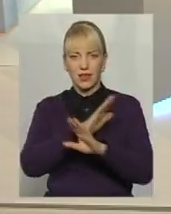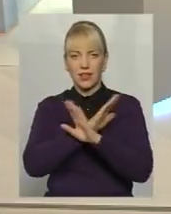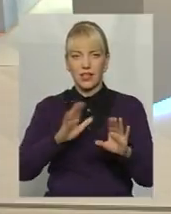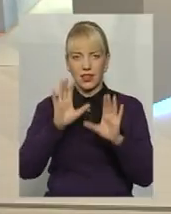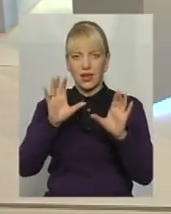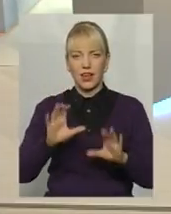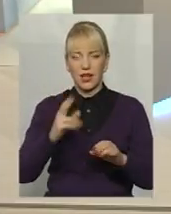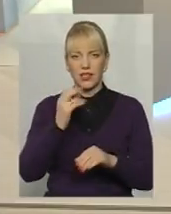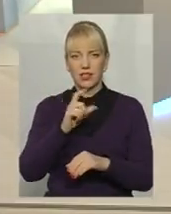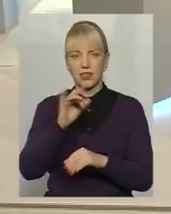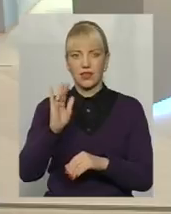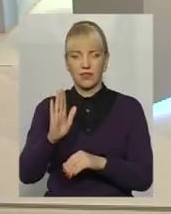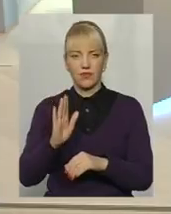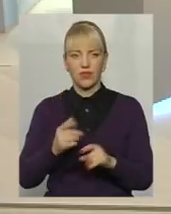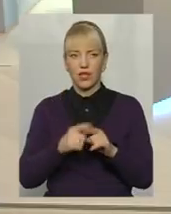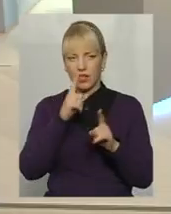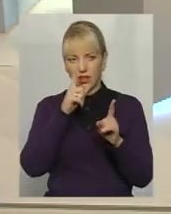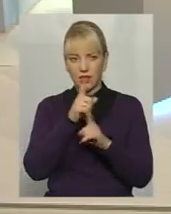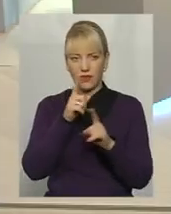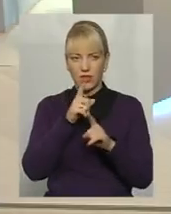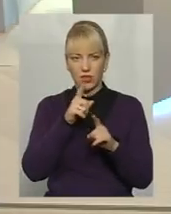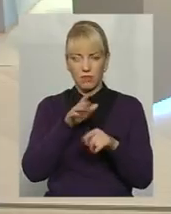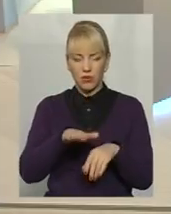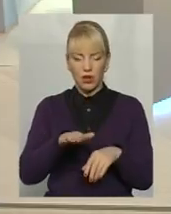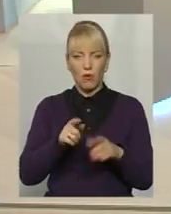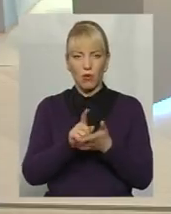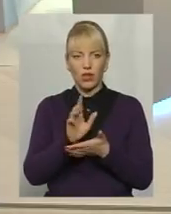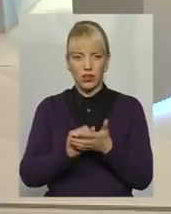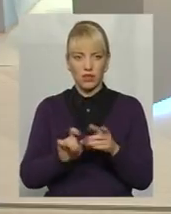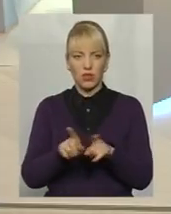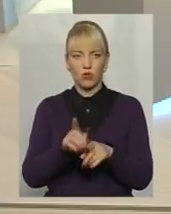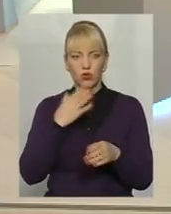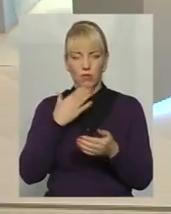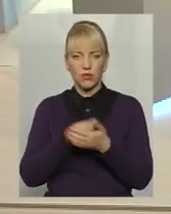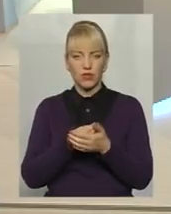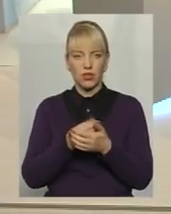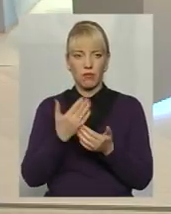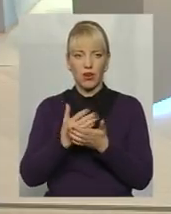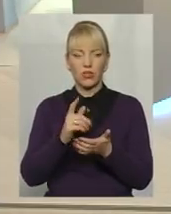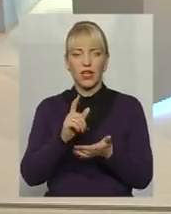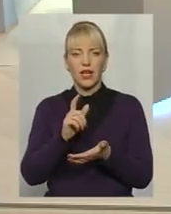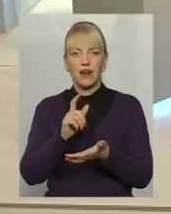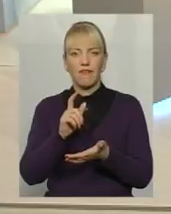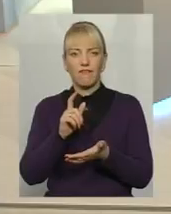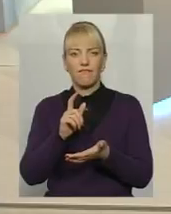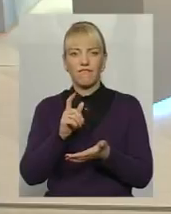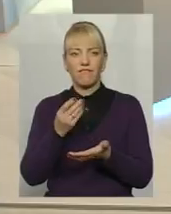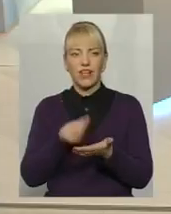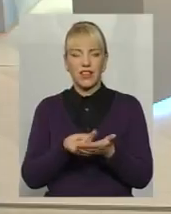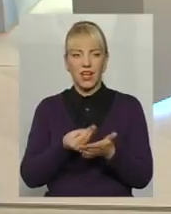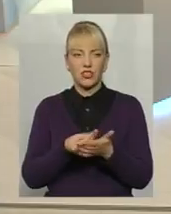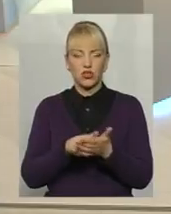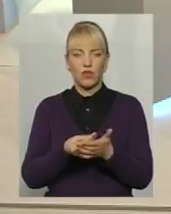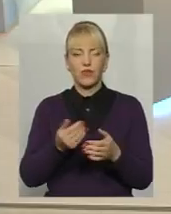Так. На дуже невеличкому клаптику податківці теж мають свої фінансові санкції, і